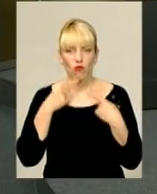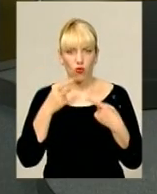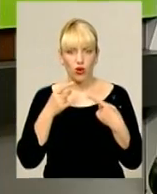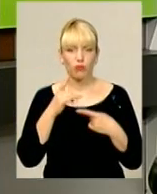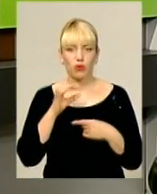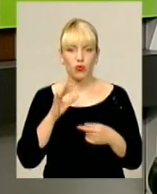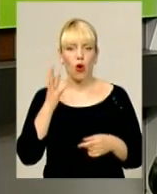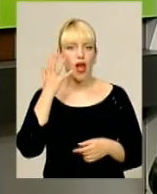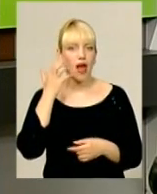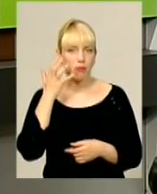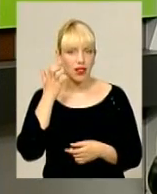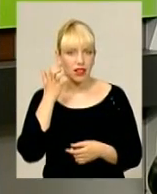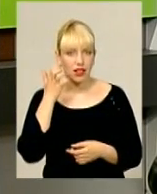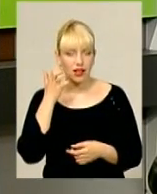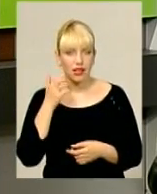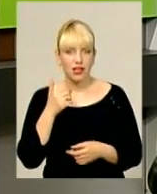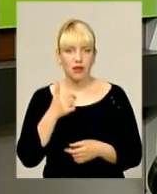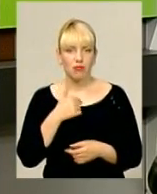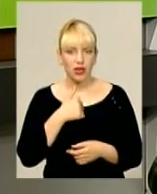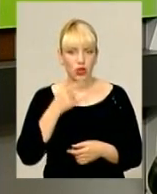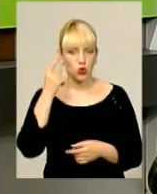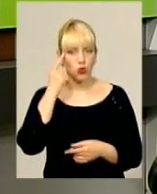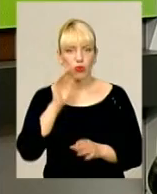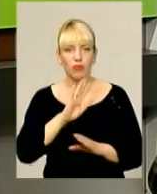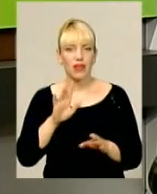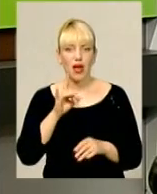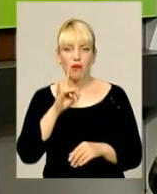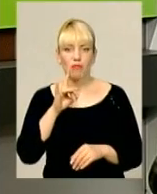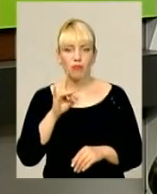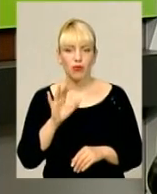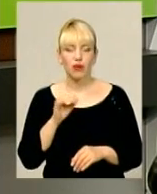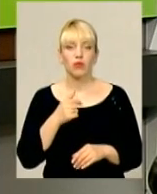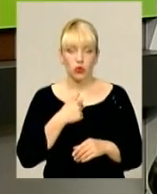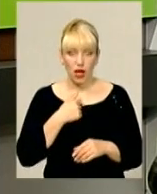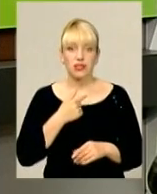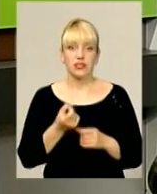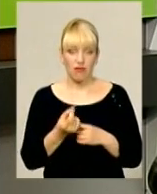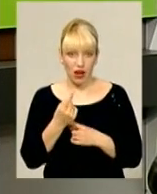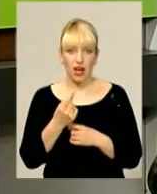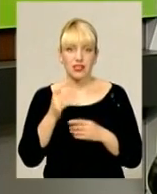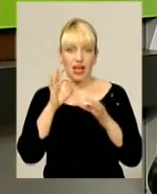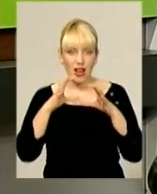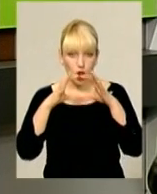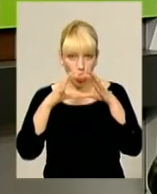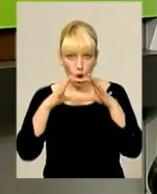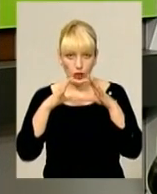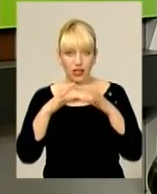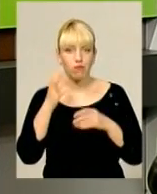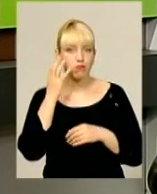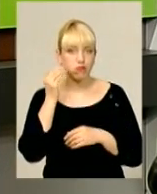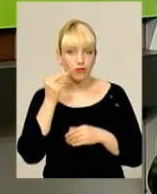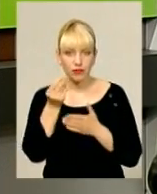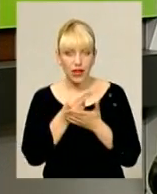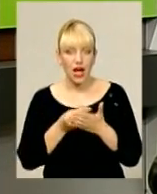Apple, наприклад, ми думаємо не стільки… В нас, звичайно, з'являється логотип перед очима, але ми думаємо про